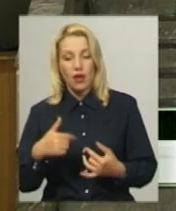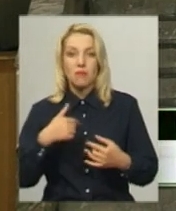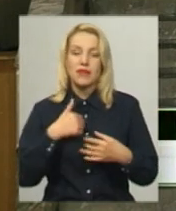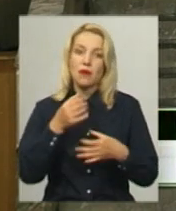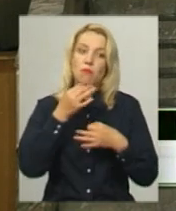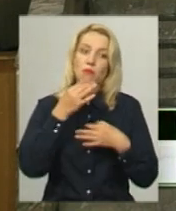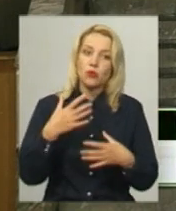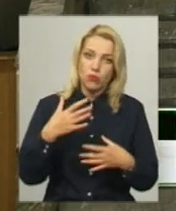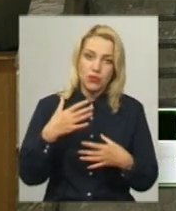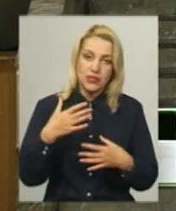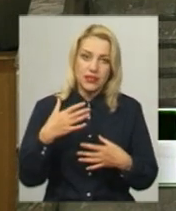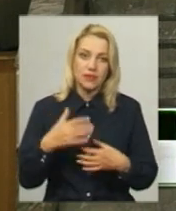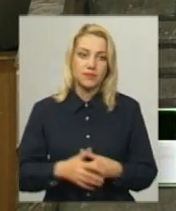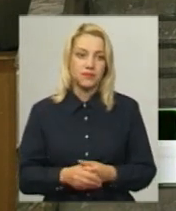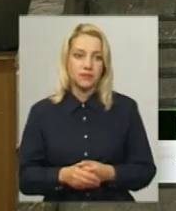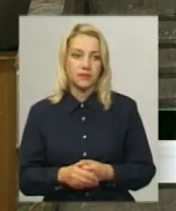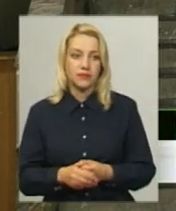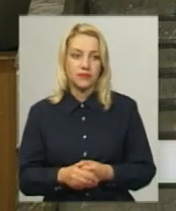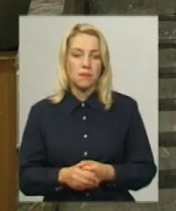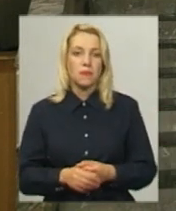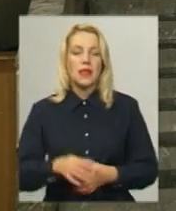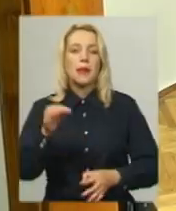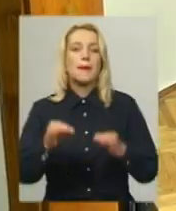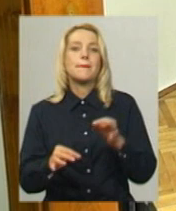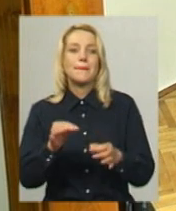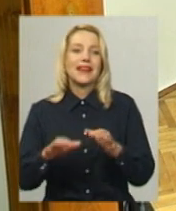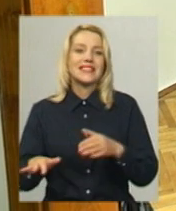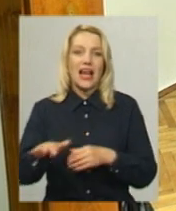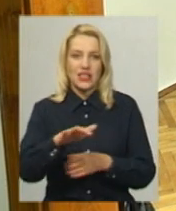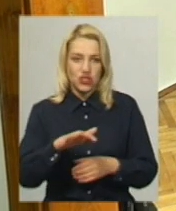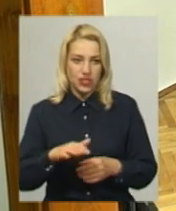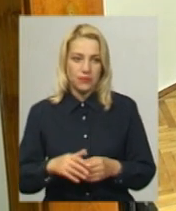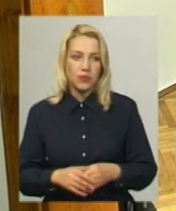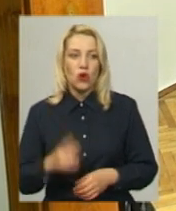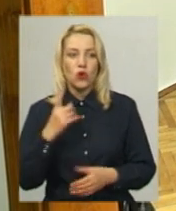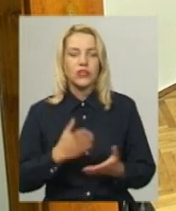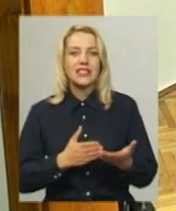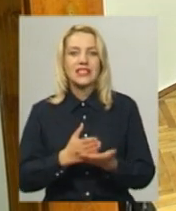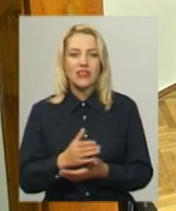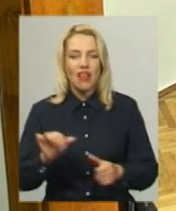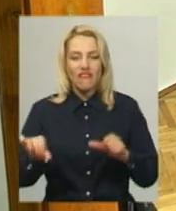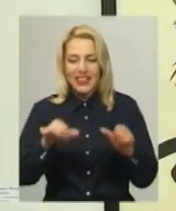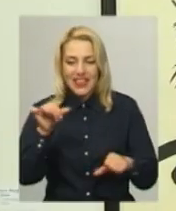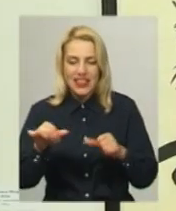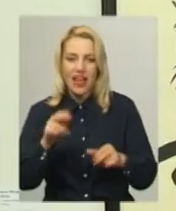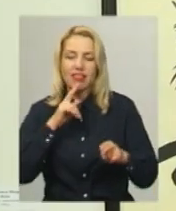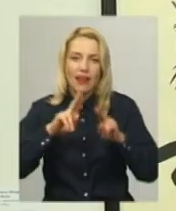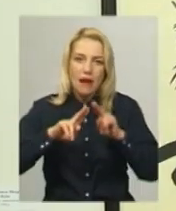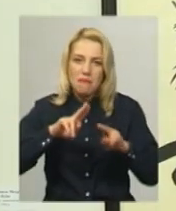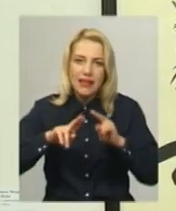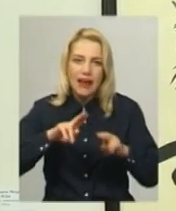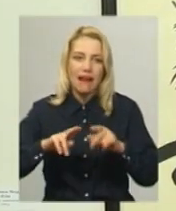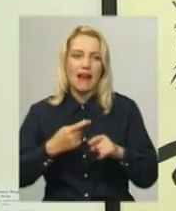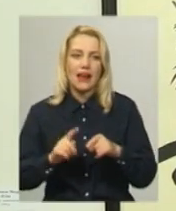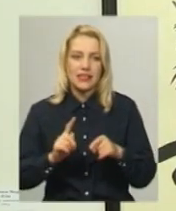пейзажі. Один із видів народного мистецтва, витинанки, аплікації, народні і авторські